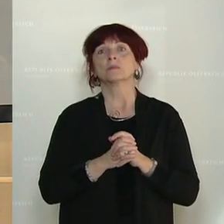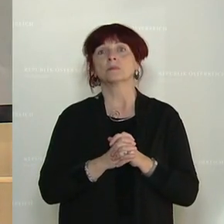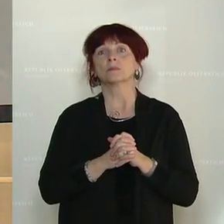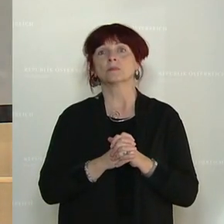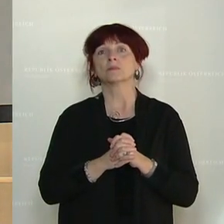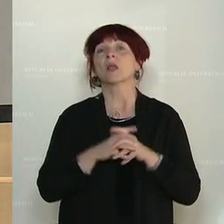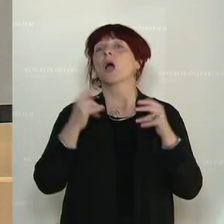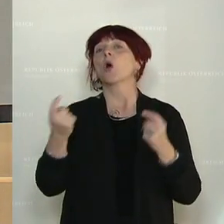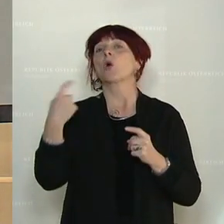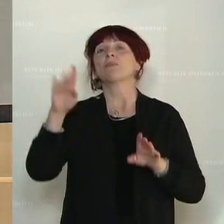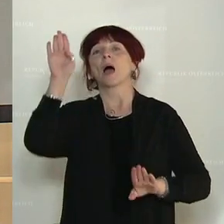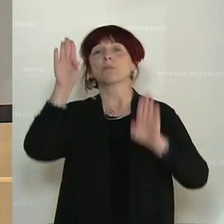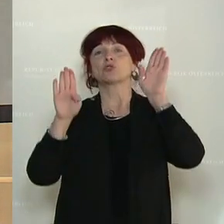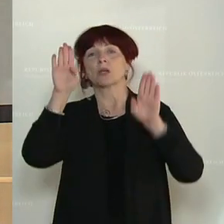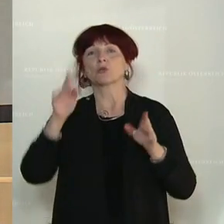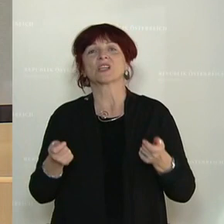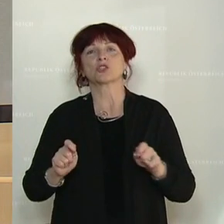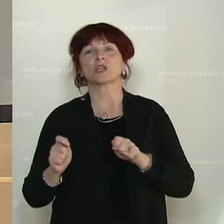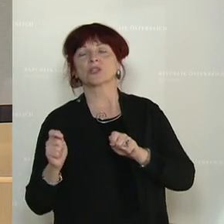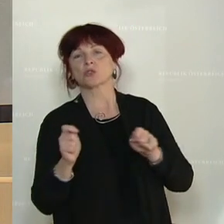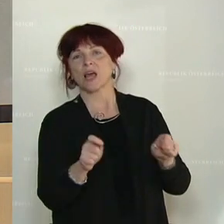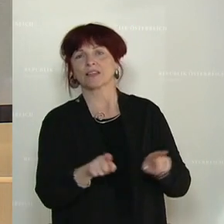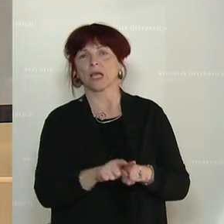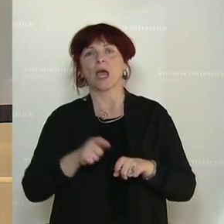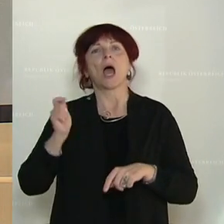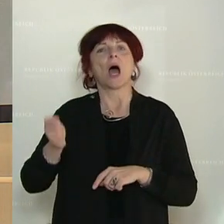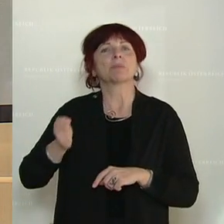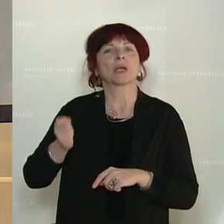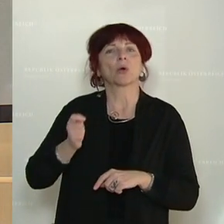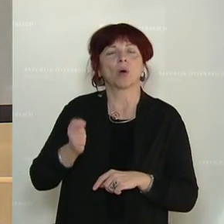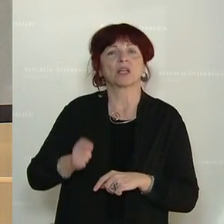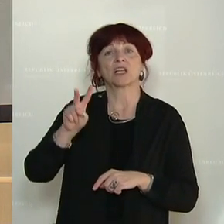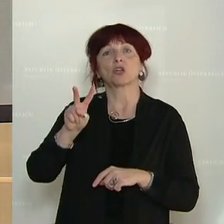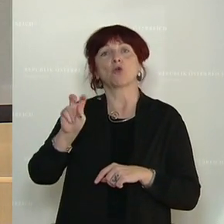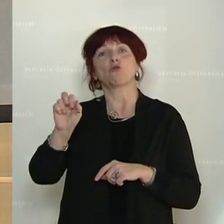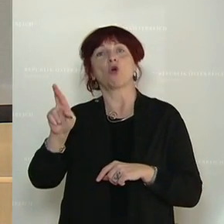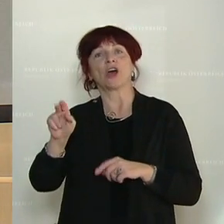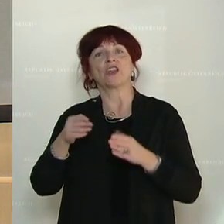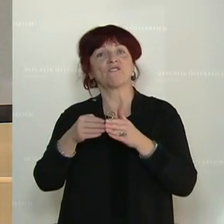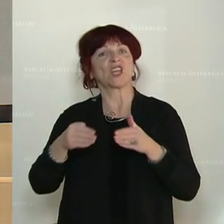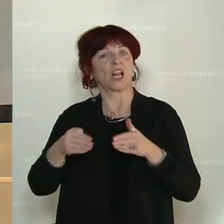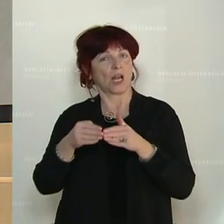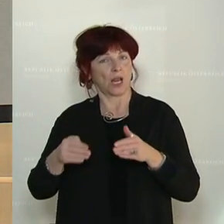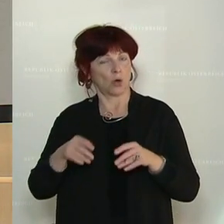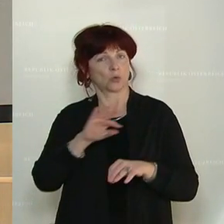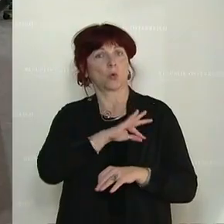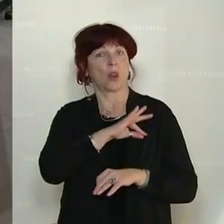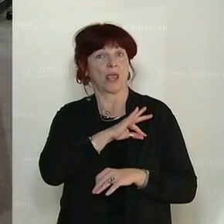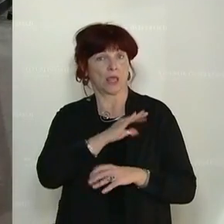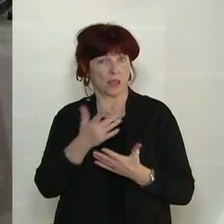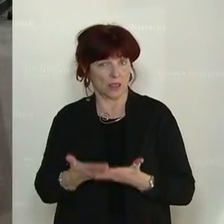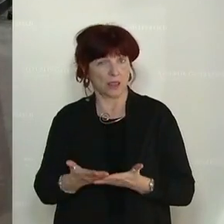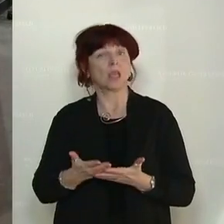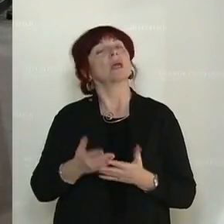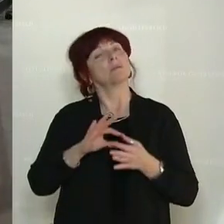Wir gelangen zur Abstimmung über den Entschließungsantrag der Abgeordneten Vorderwinkler, Kolleginnen und Kollegen betreffend